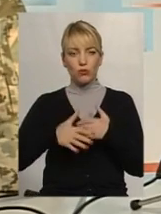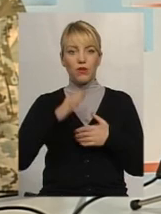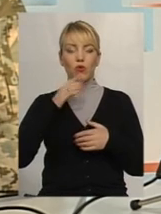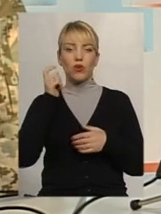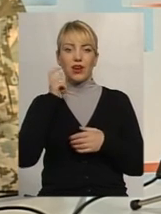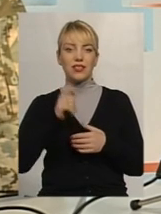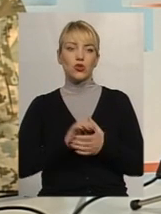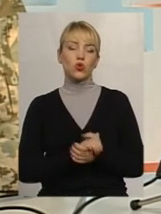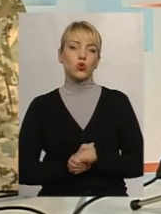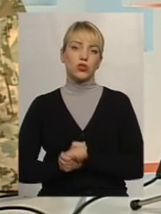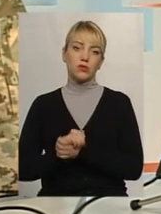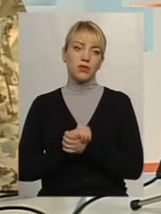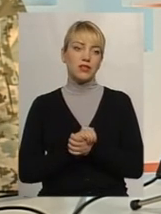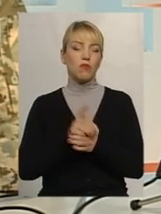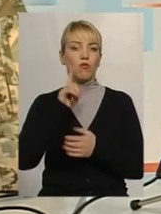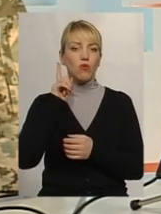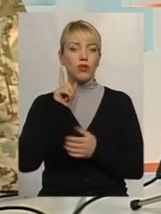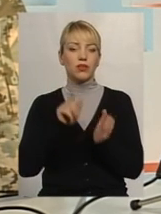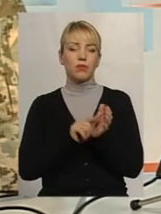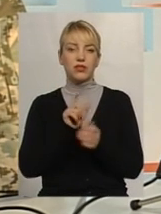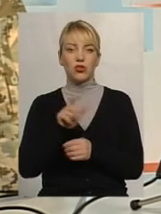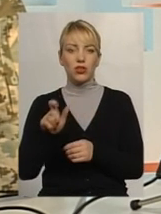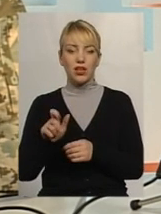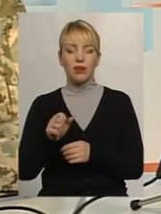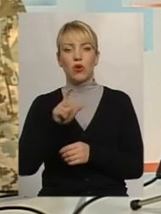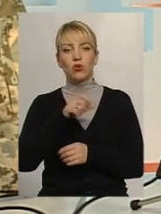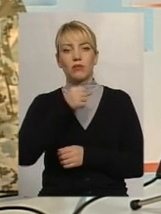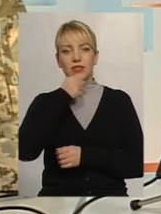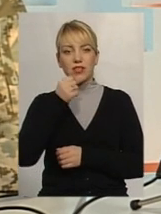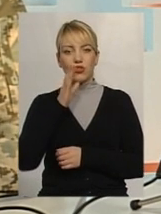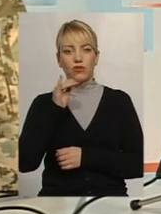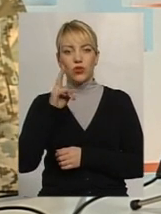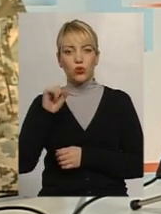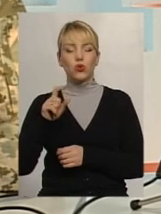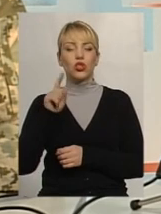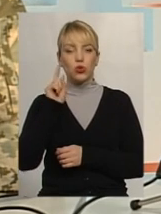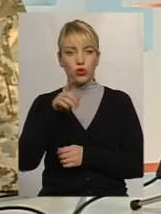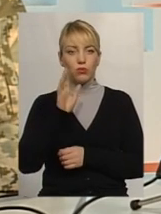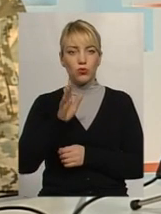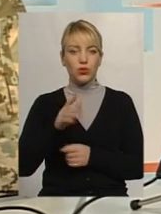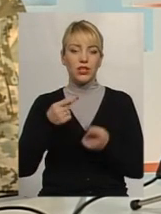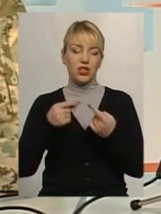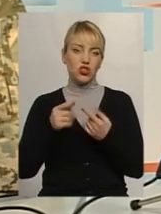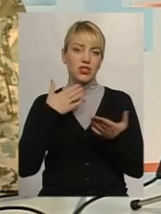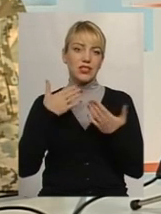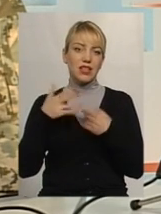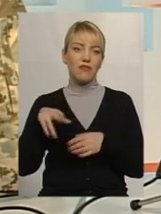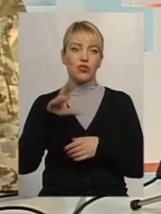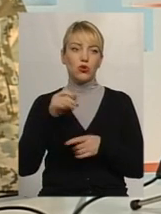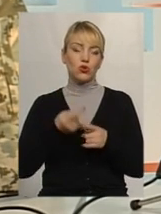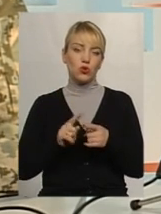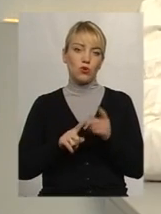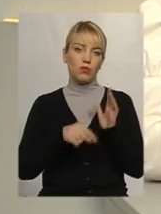різним віковим групам, молоді, пенсіонерам, людям старшого віку, то тоді відповідно і буде інше ставлення до цього